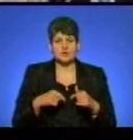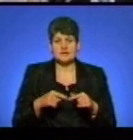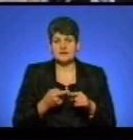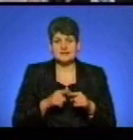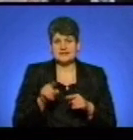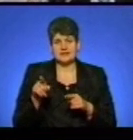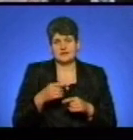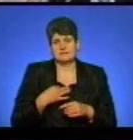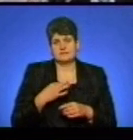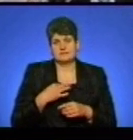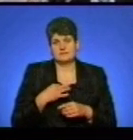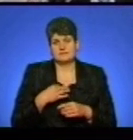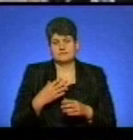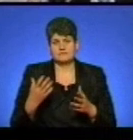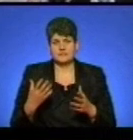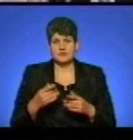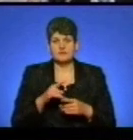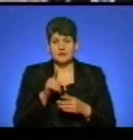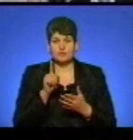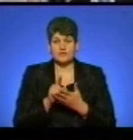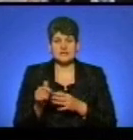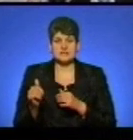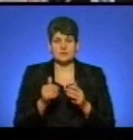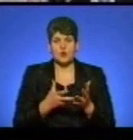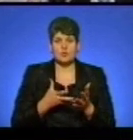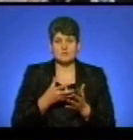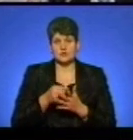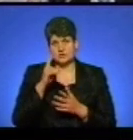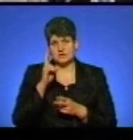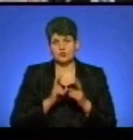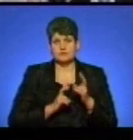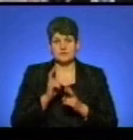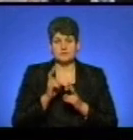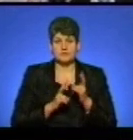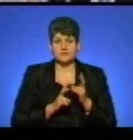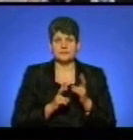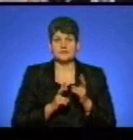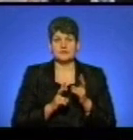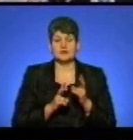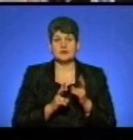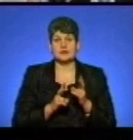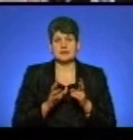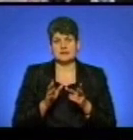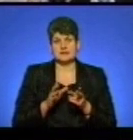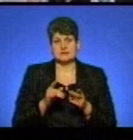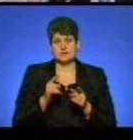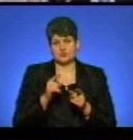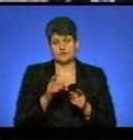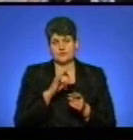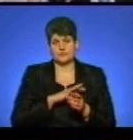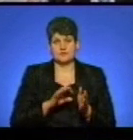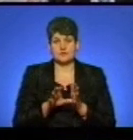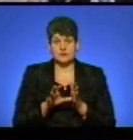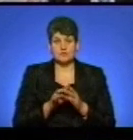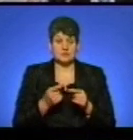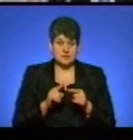взагалі не стосується, ви повинні забезпечити оплату державному підприємству на алгоритм за окуповану в неї електроенергію. І